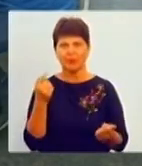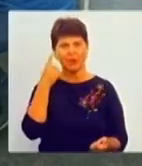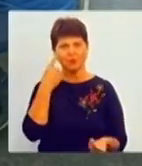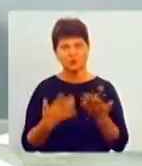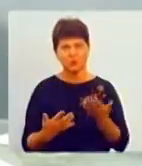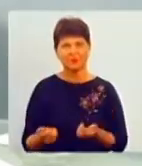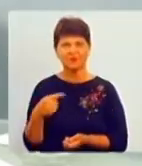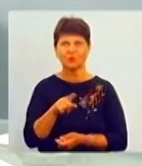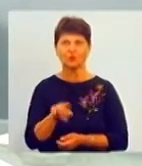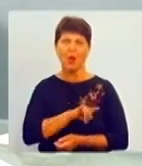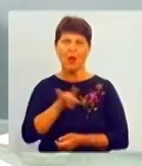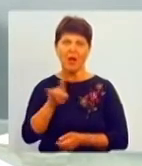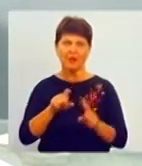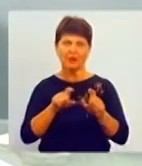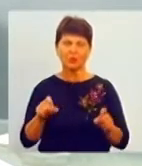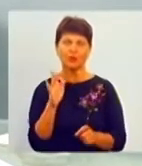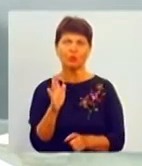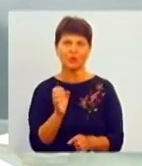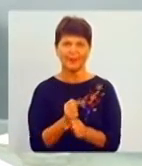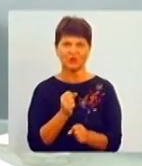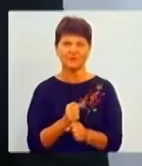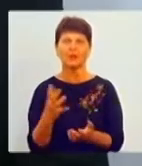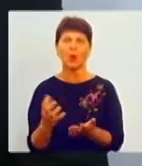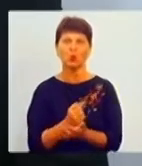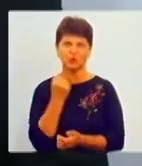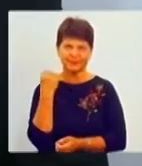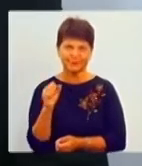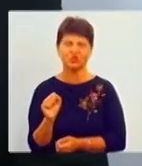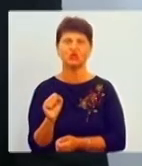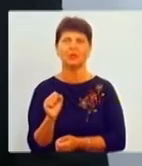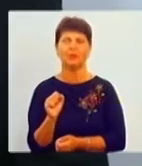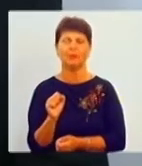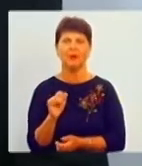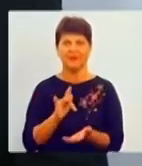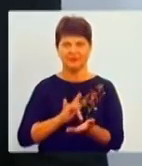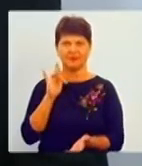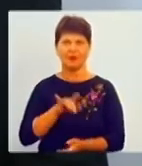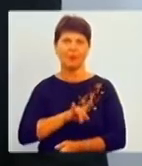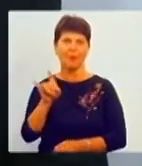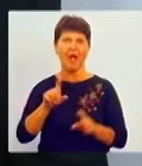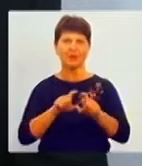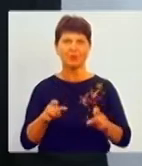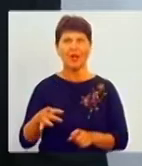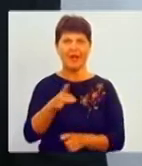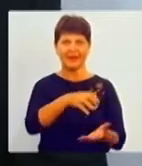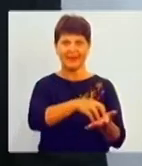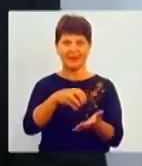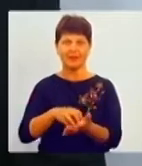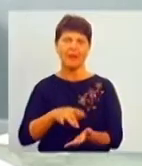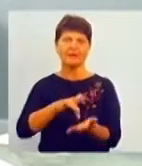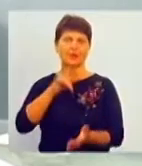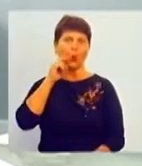що аеропорт Вінниці буде працювати, він буде успішним і центральним аеропортом регіональним в центральній Україні.